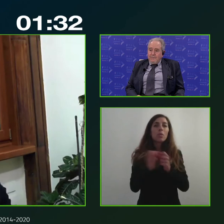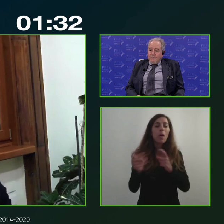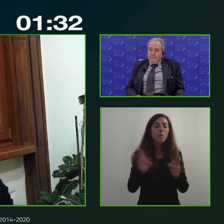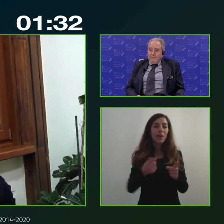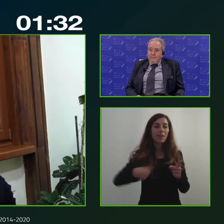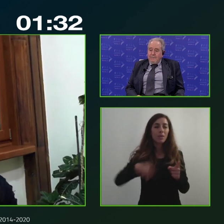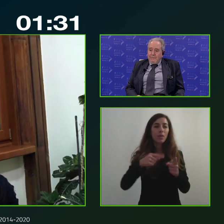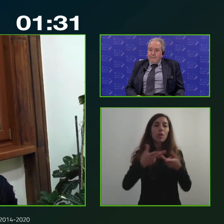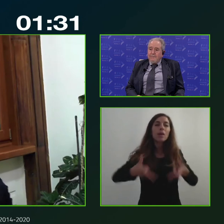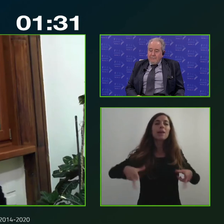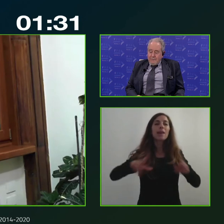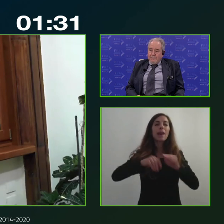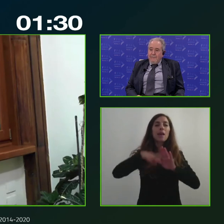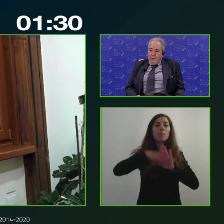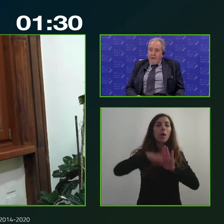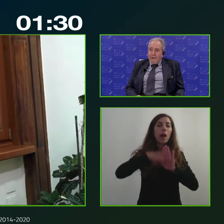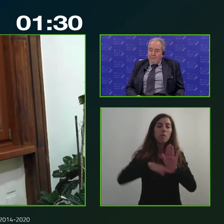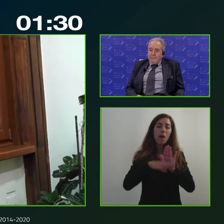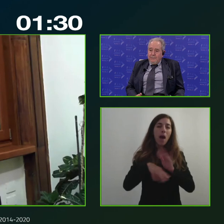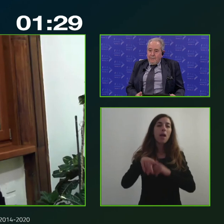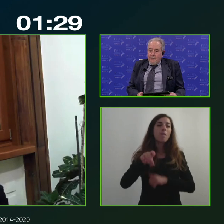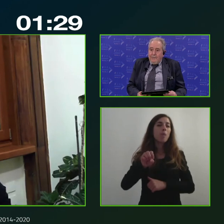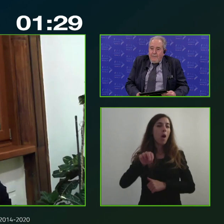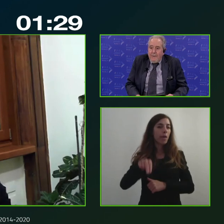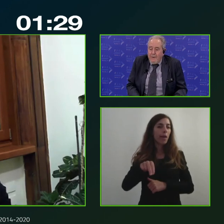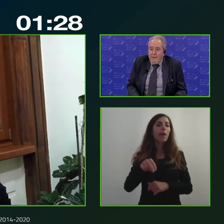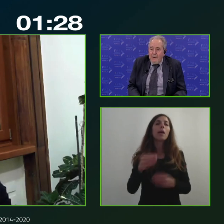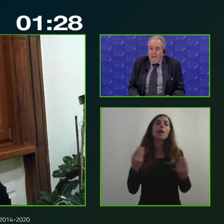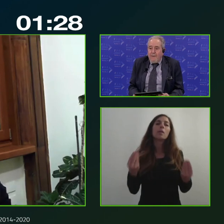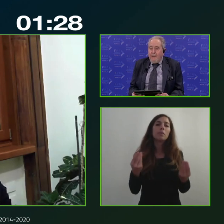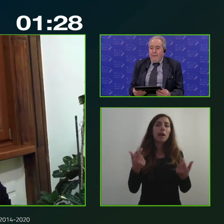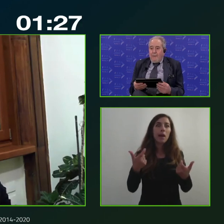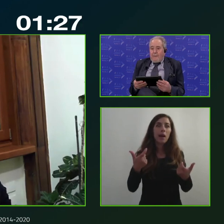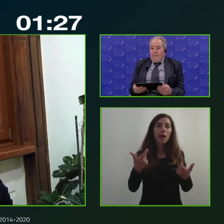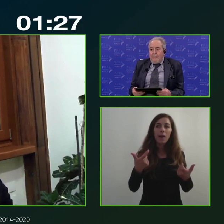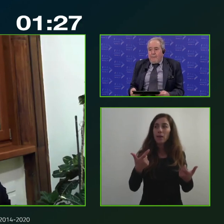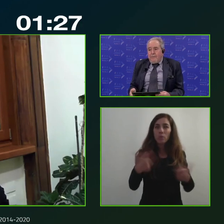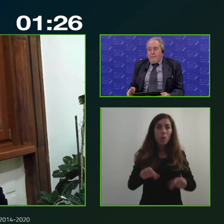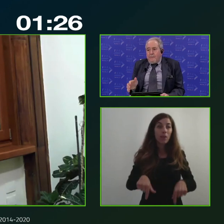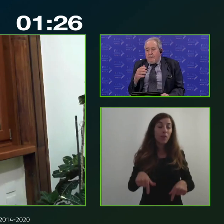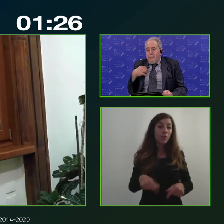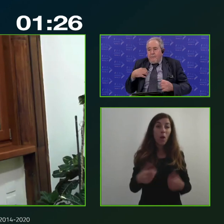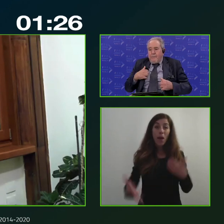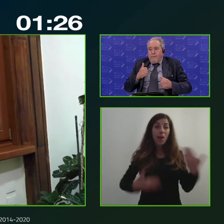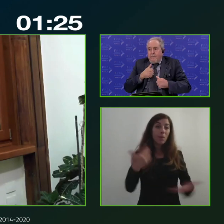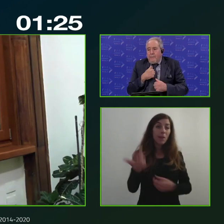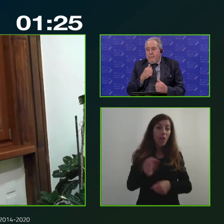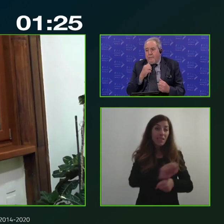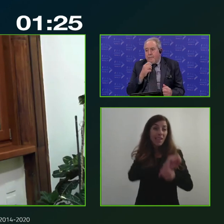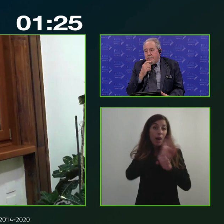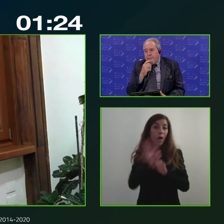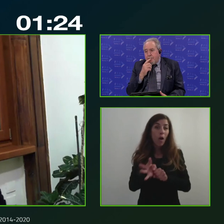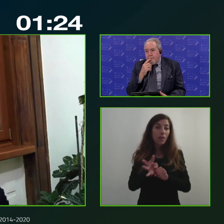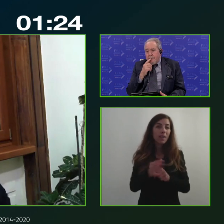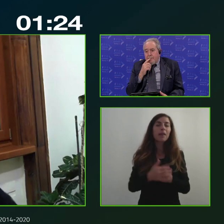riprogrammare il PON in ragione ovviamente dell'emergenza Covid è stato un percorso devo